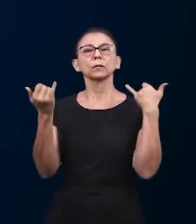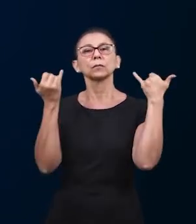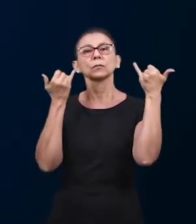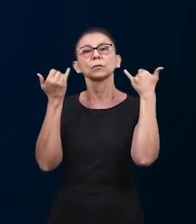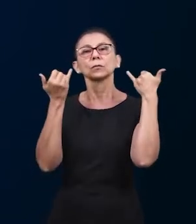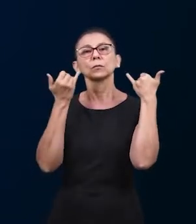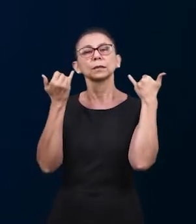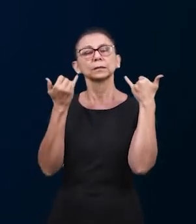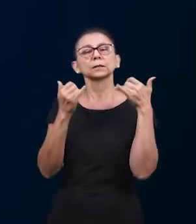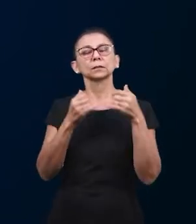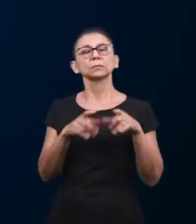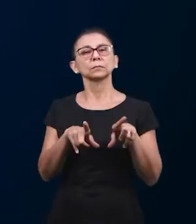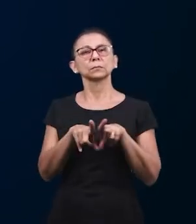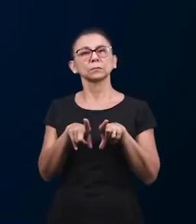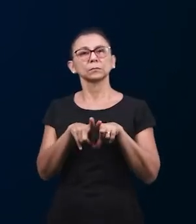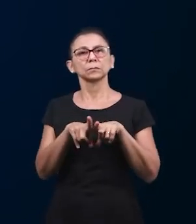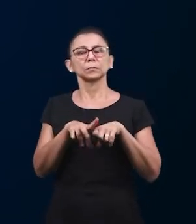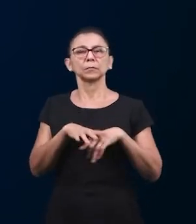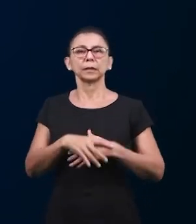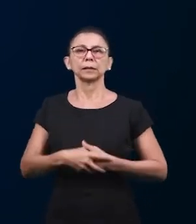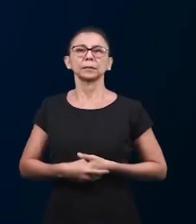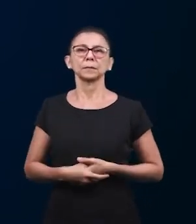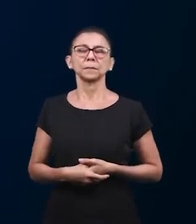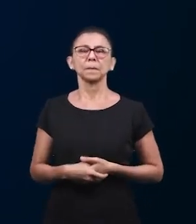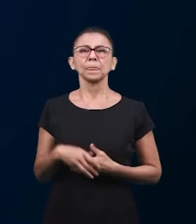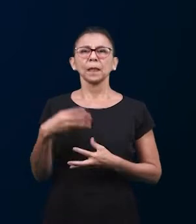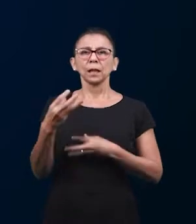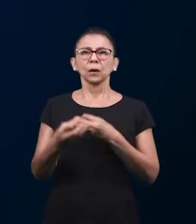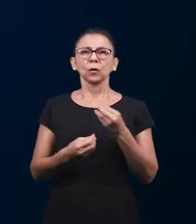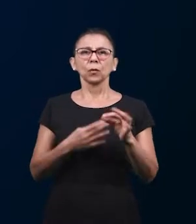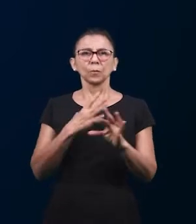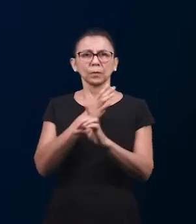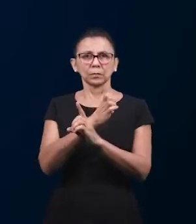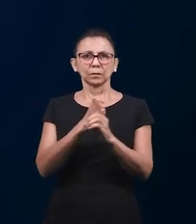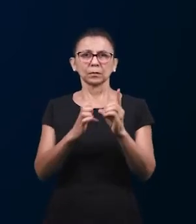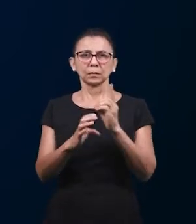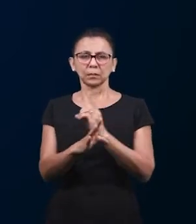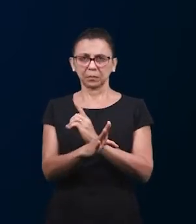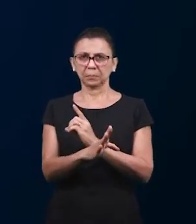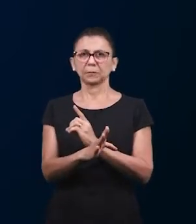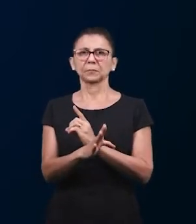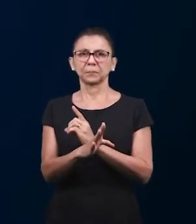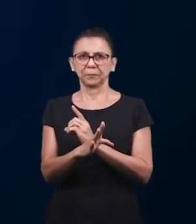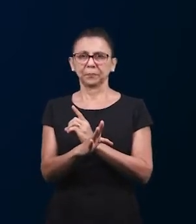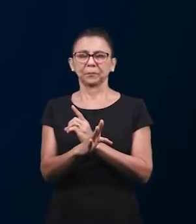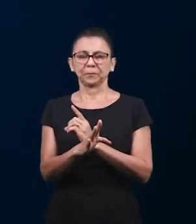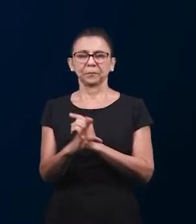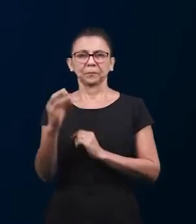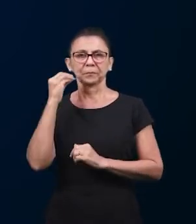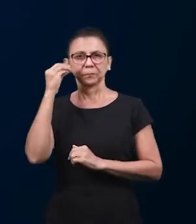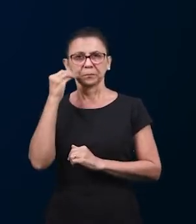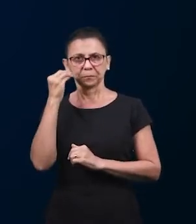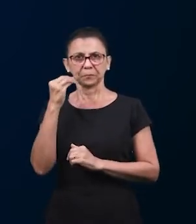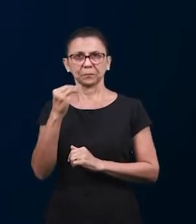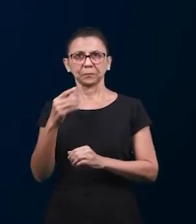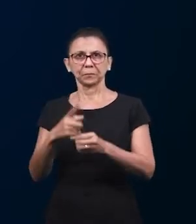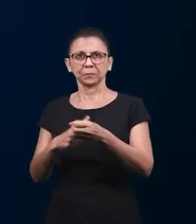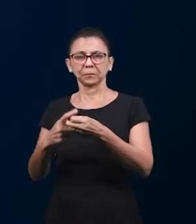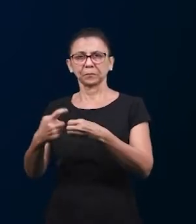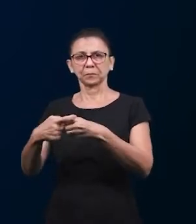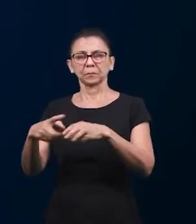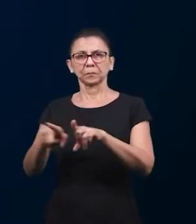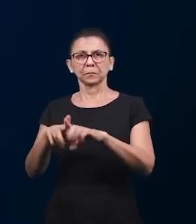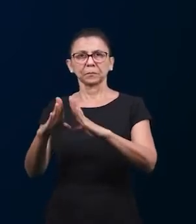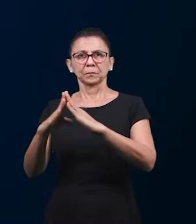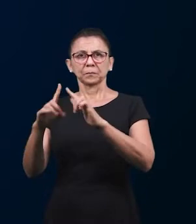И он также поделится с нами отчетом, дополнениями в отношении работы